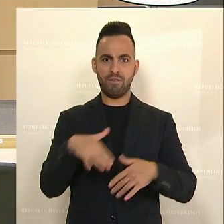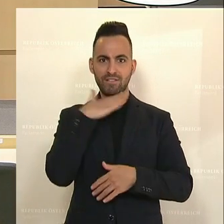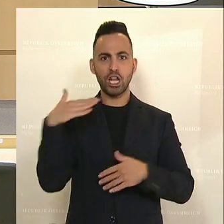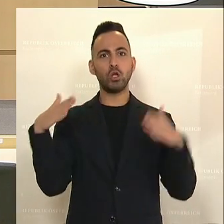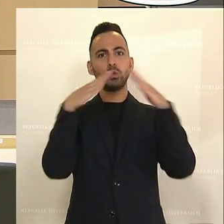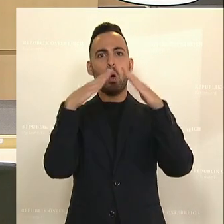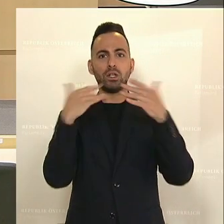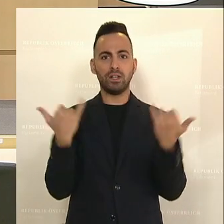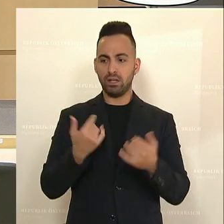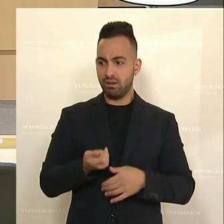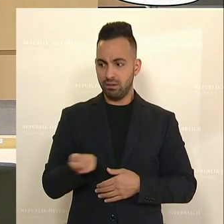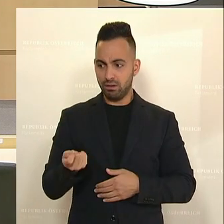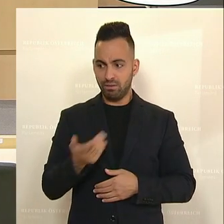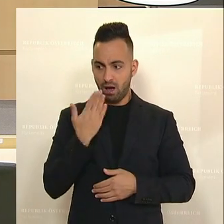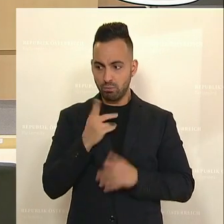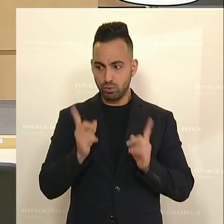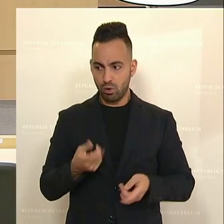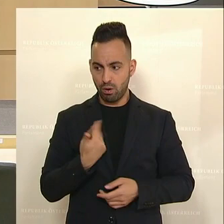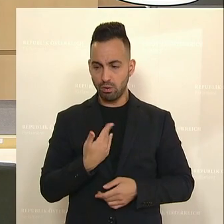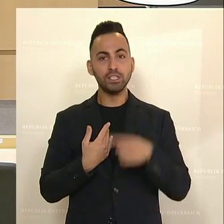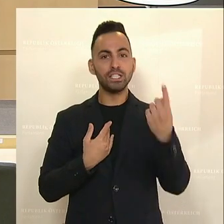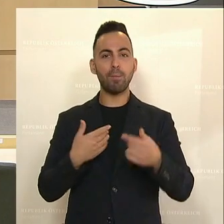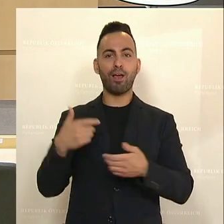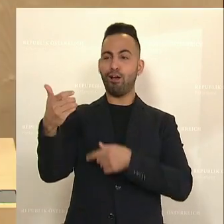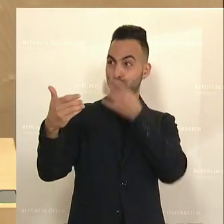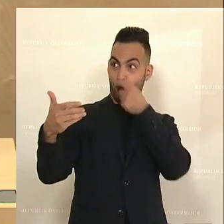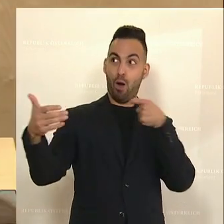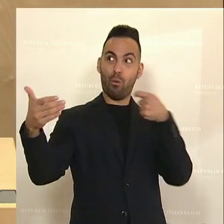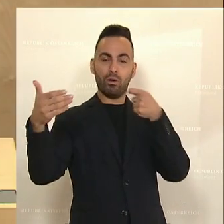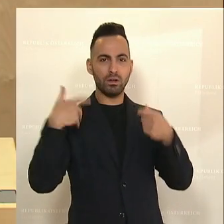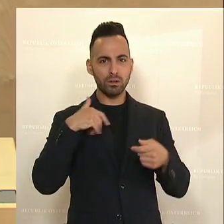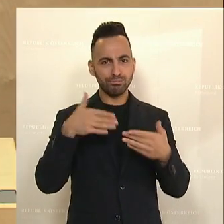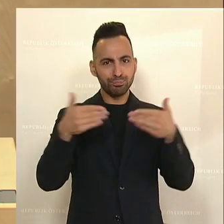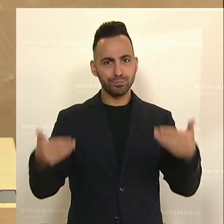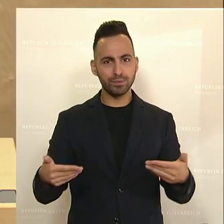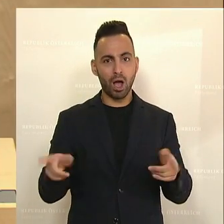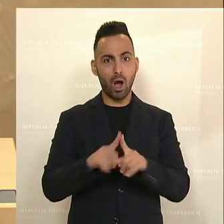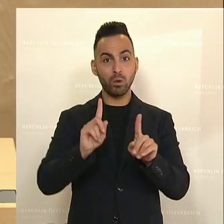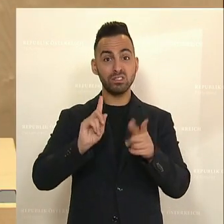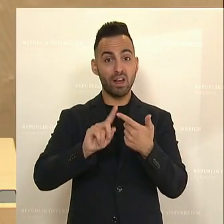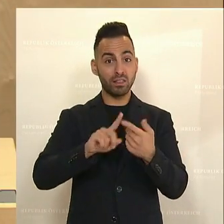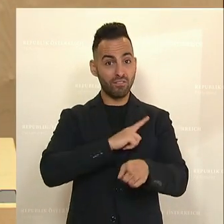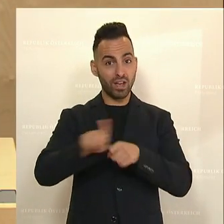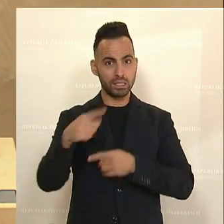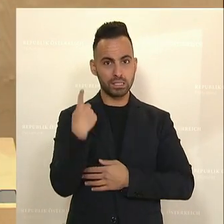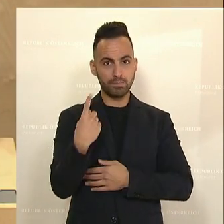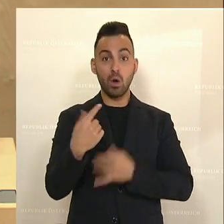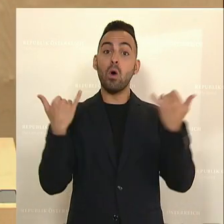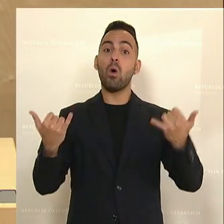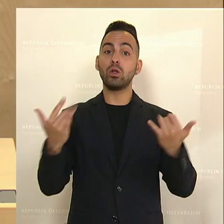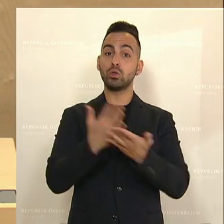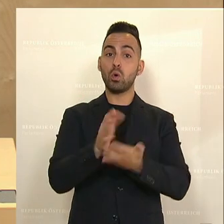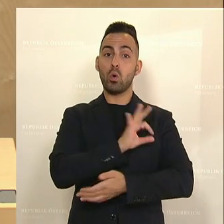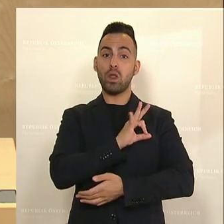Hause nicht wissen, wie sie heizen sollen. Und der geht ja mit dem Wein spazieren. Und gleichsam hat er einen zweiten Fehler gemacht, und der ist heute schon vom